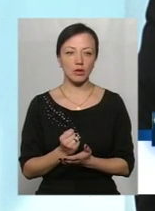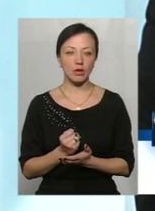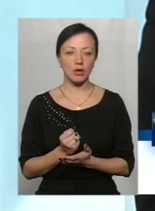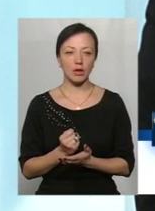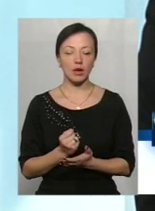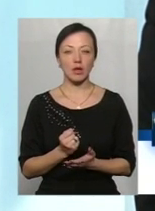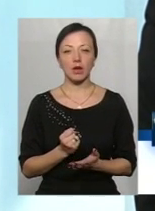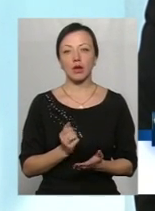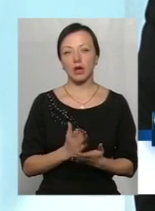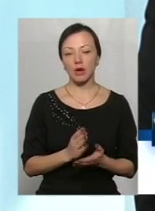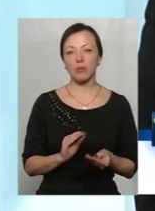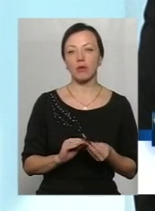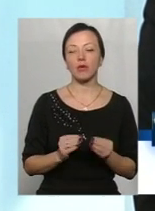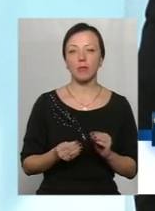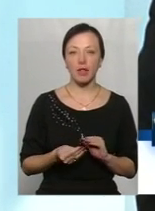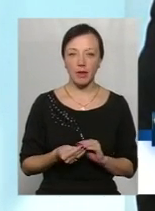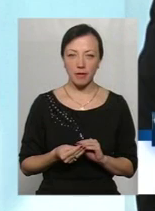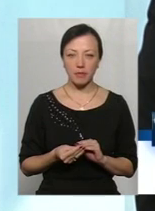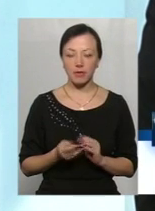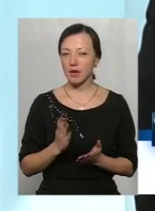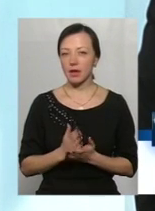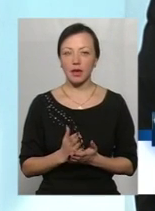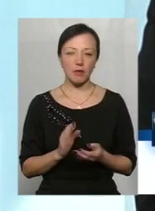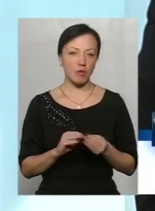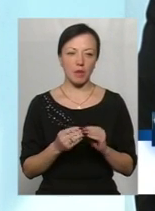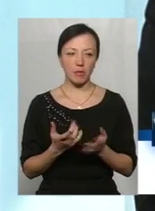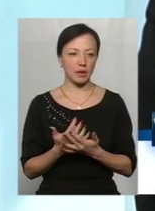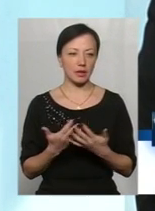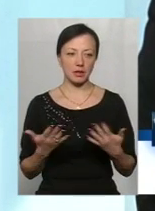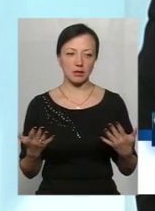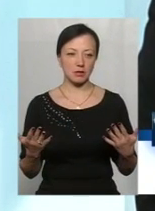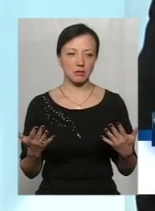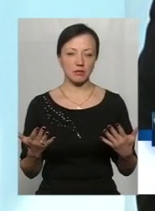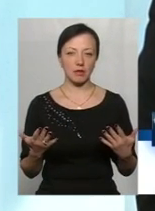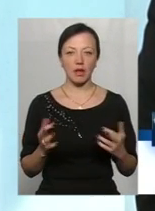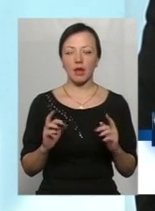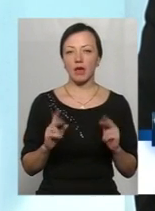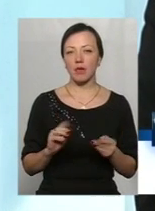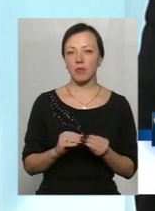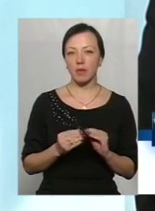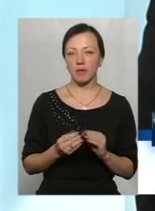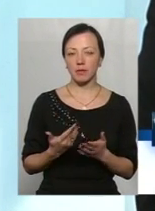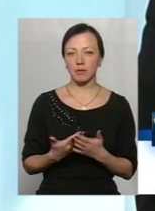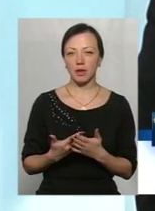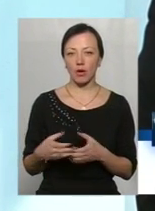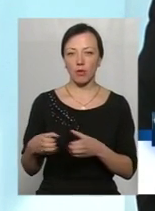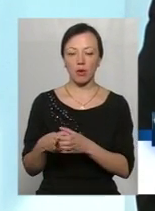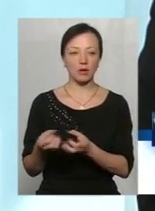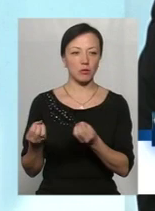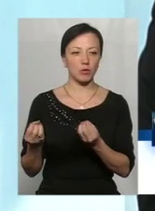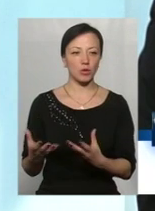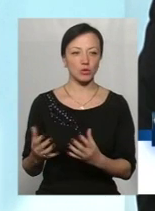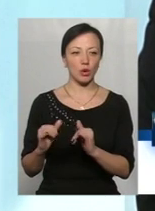є проблеми різного характеру, як проблема об'єктивного характеру, коли громада просто